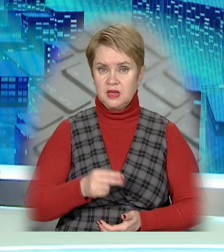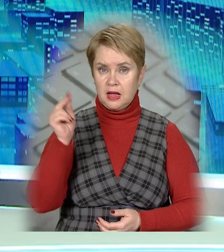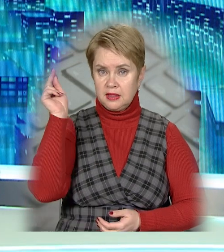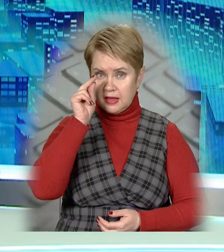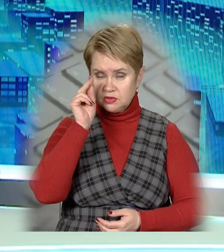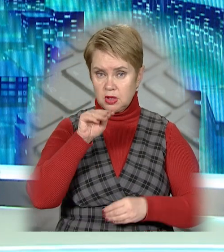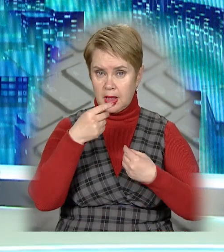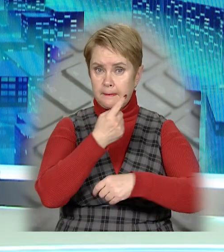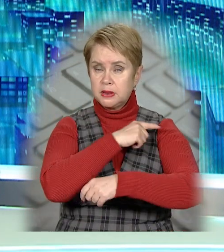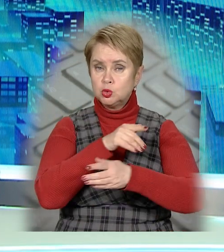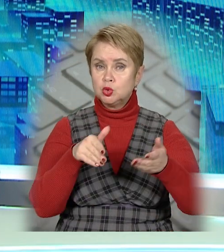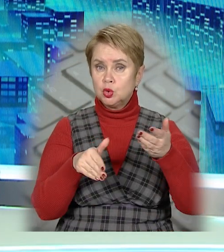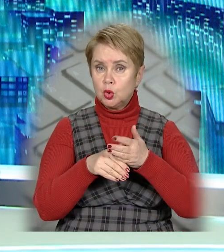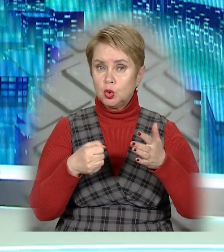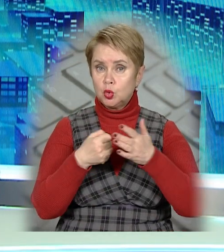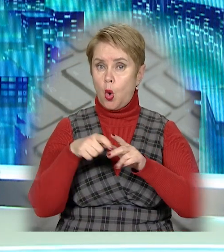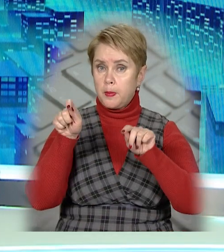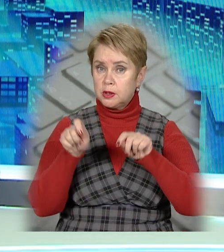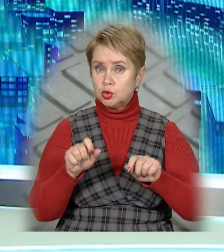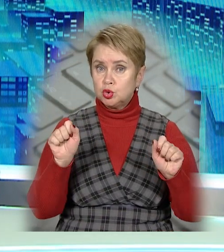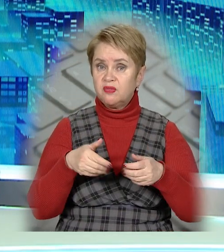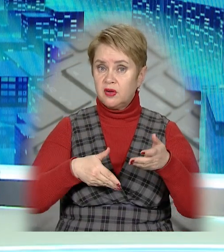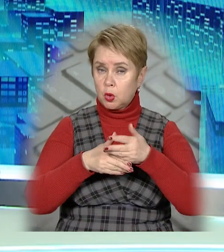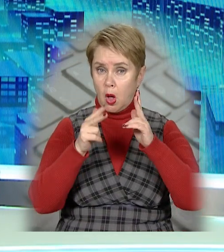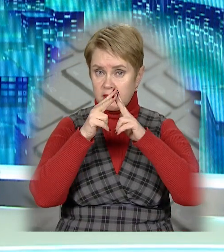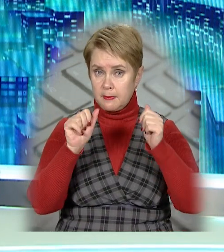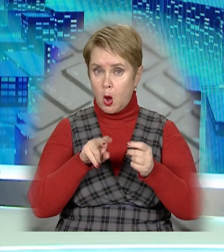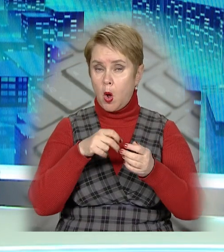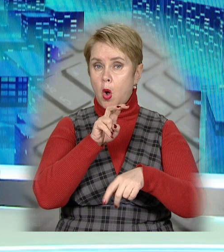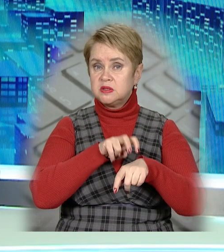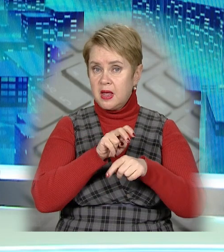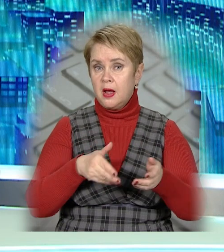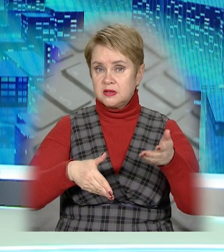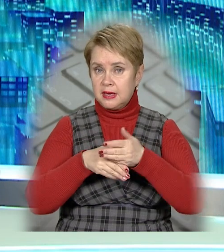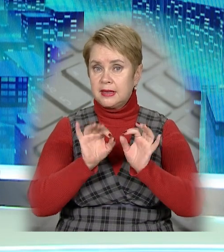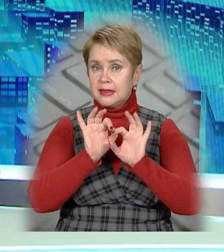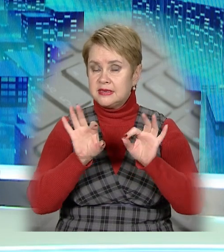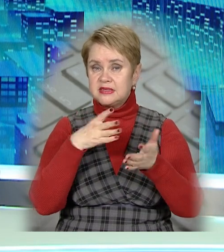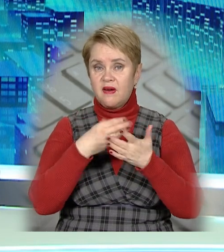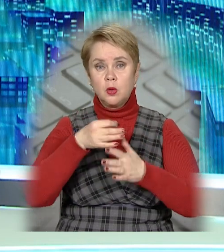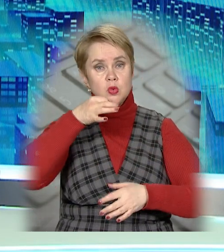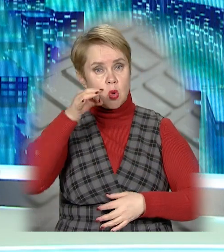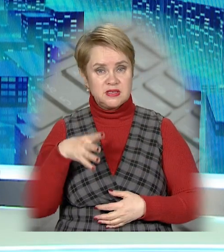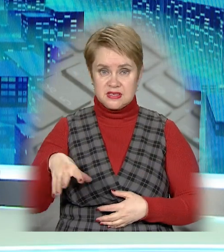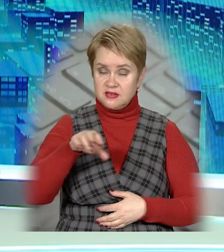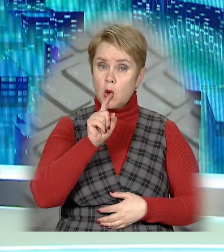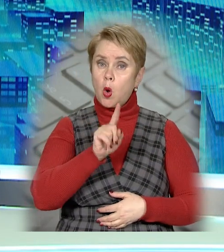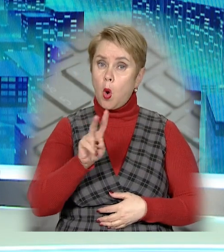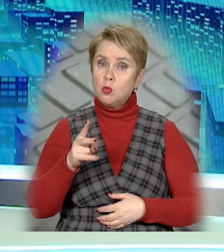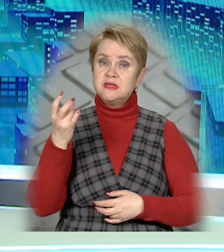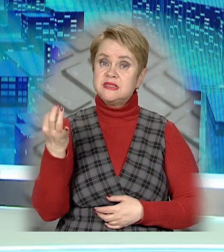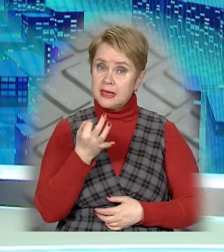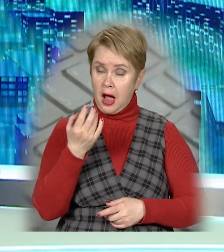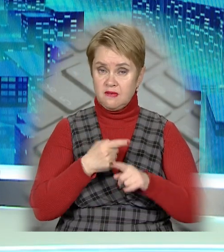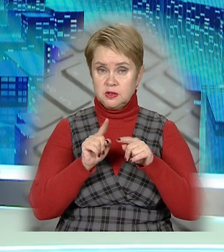Навчають надавати медичну допомогу до приїзду швидкої. Дніпровські госпітальєри охоче діляться своїм досвідом з усіма, кому це